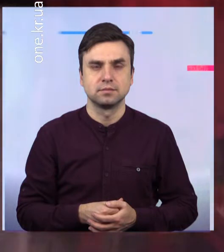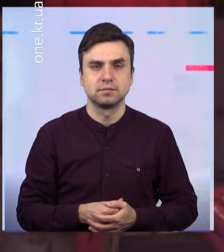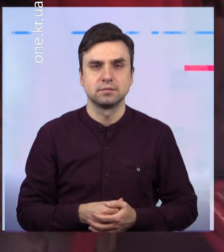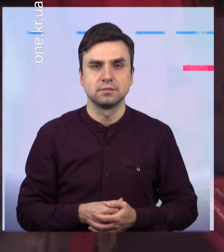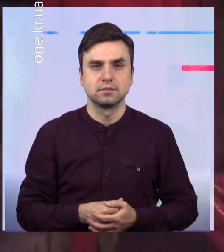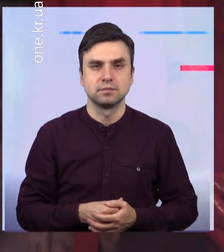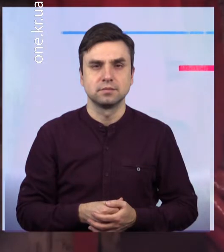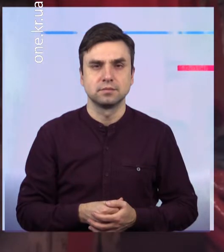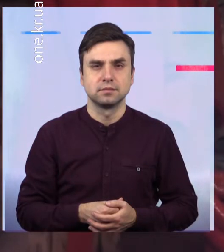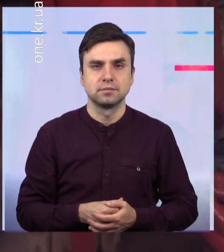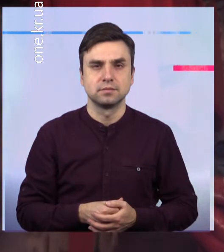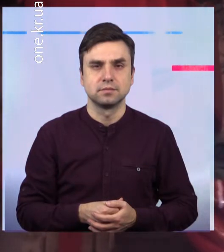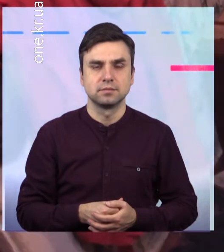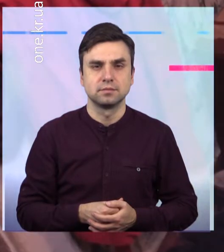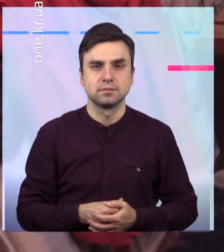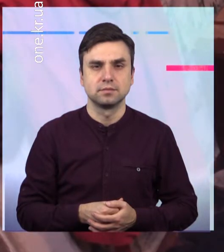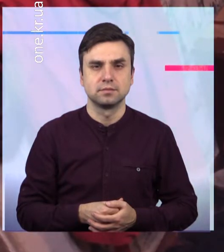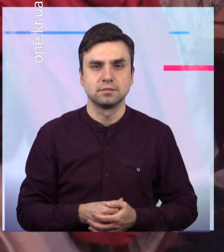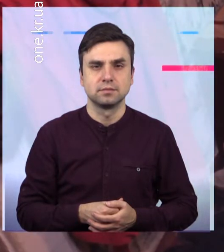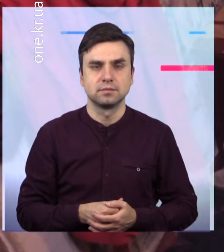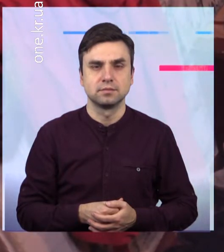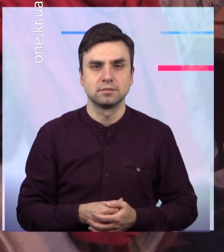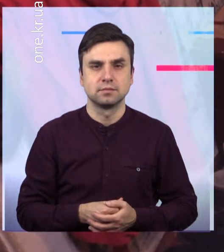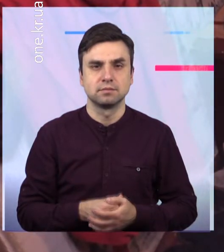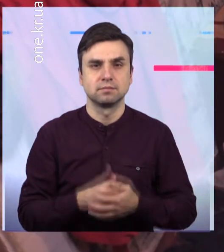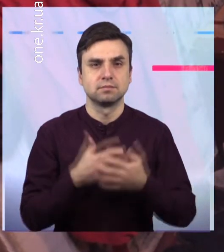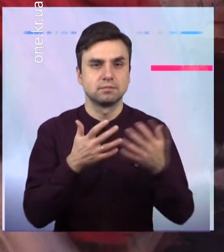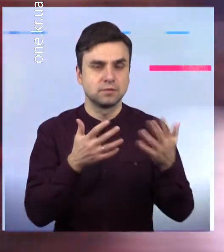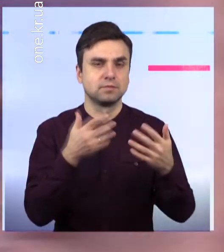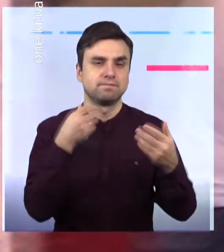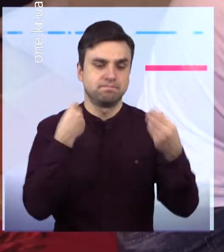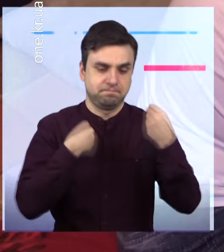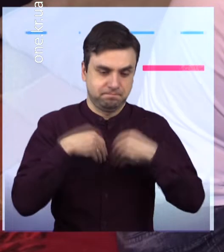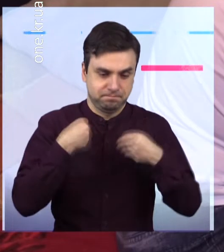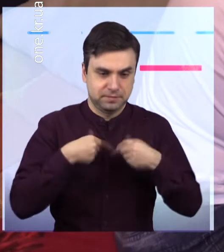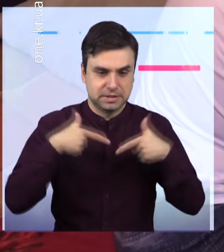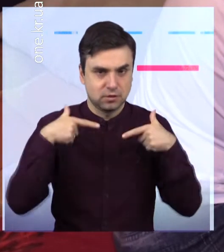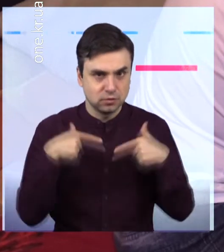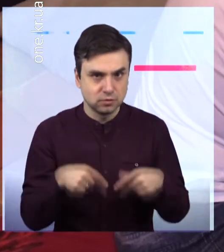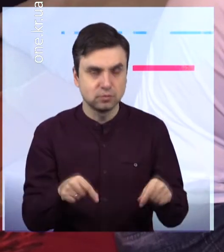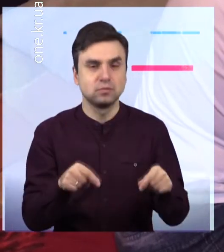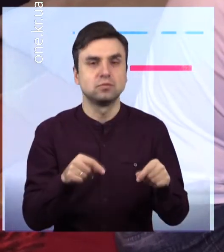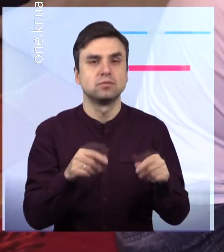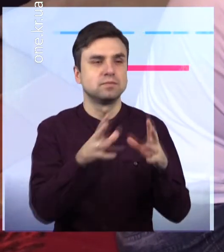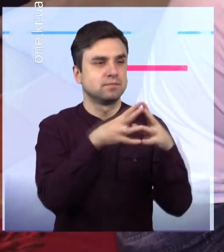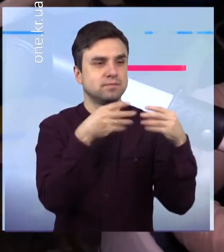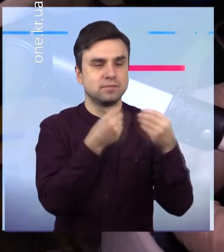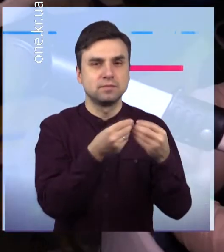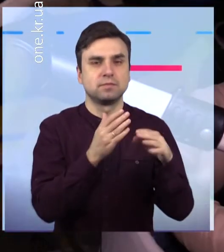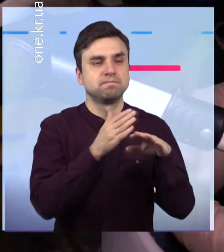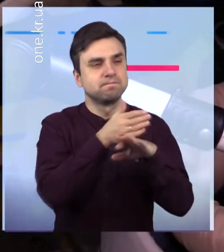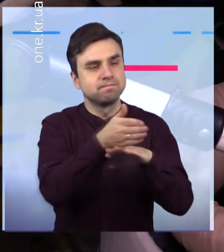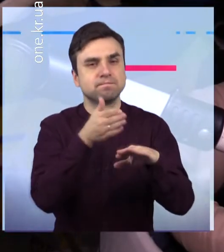Ось так із Снігуркою вони завітали у багатодітні родини, як от сім'я Кургускіних В ній мати-одиначка виховує восьмеро дітей